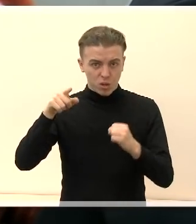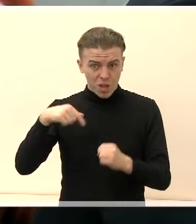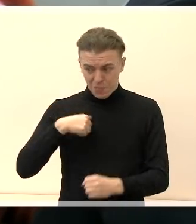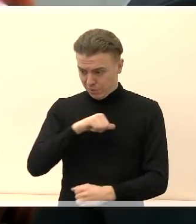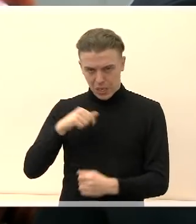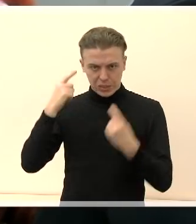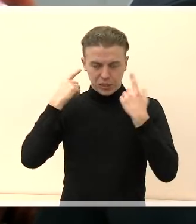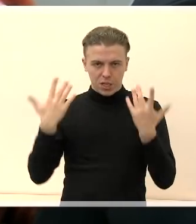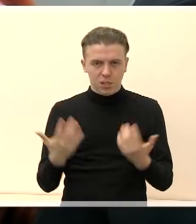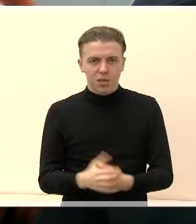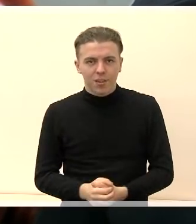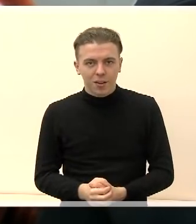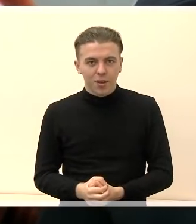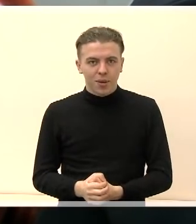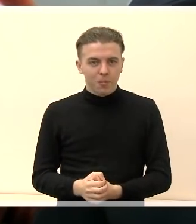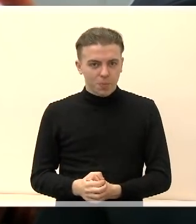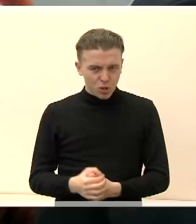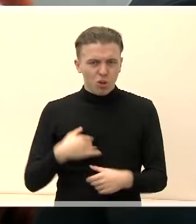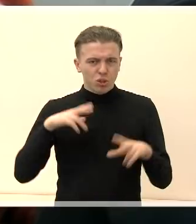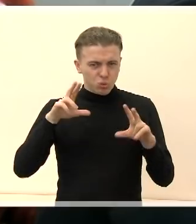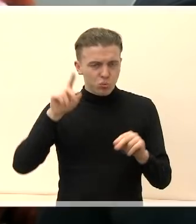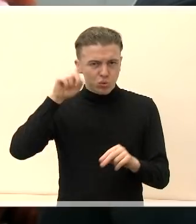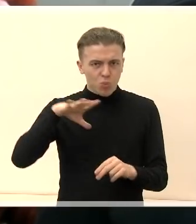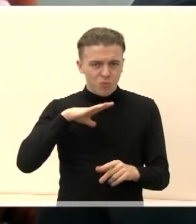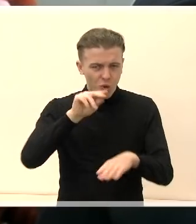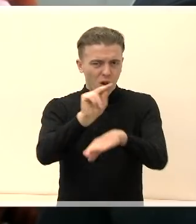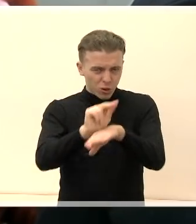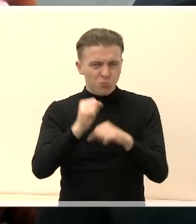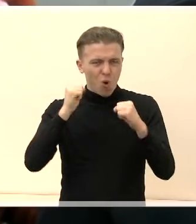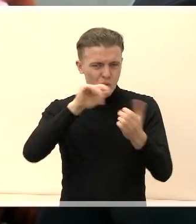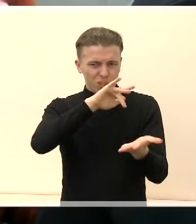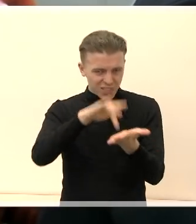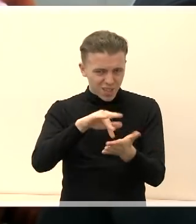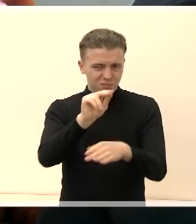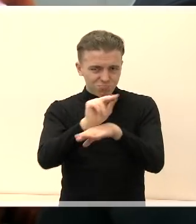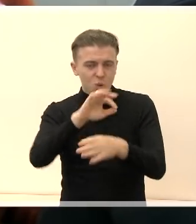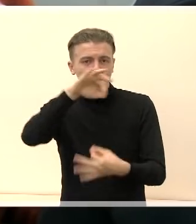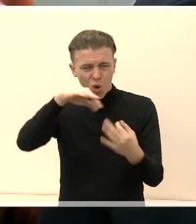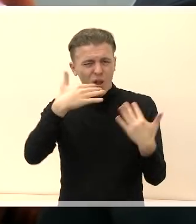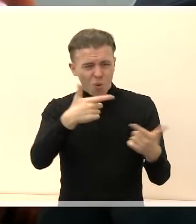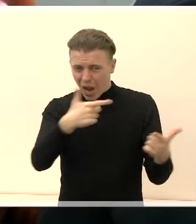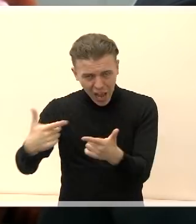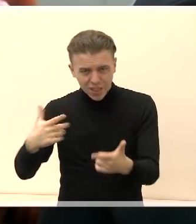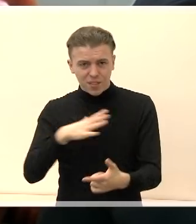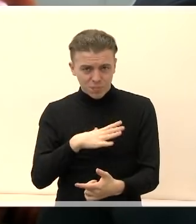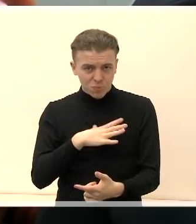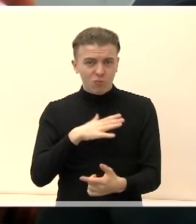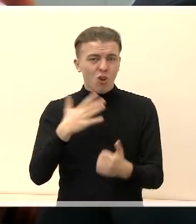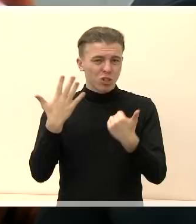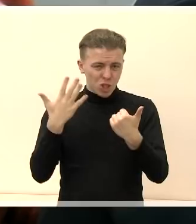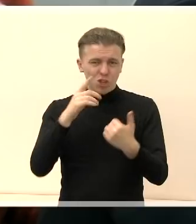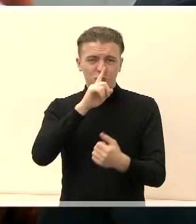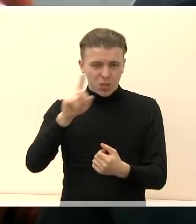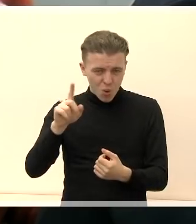girdėjome. Tai aš žinau, kad iš tikrųjų buvo rekonstrukcijos, suduo sporto centro rekonstrukcijos projektas parengtas. Taip, iš 6 milijonai